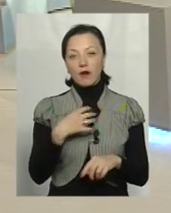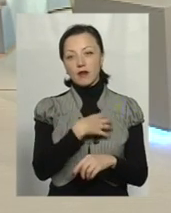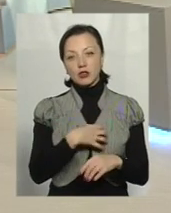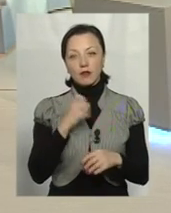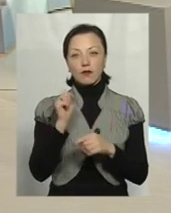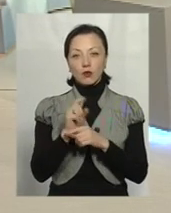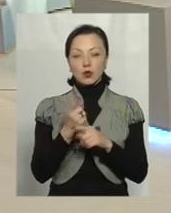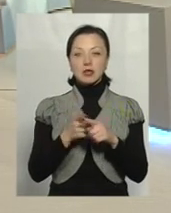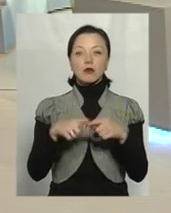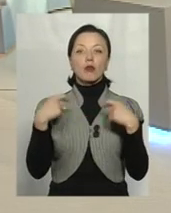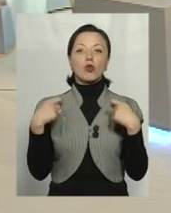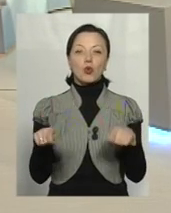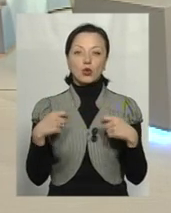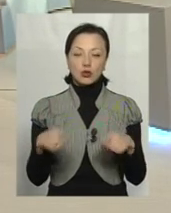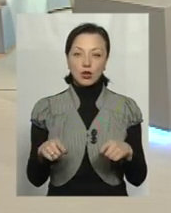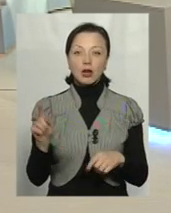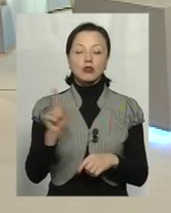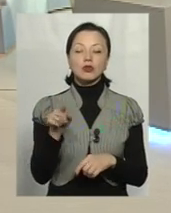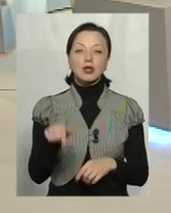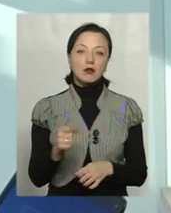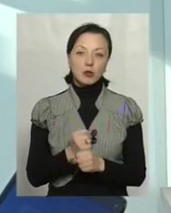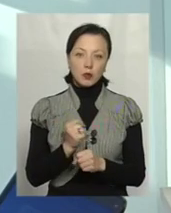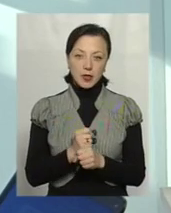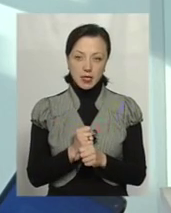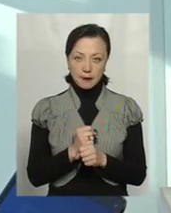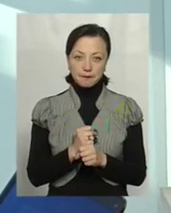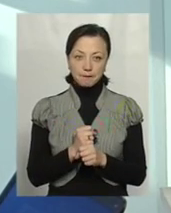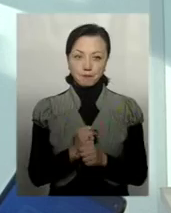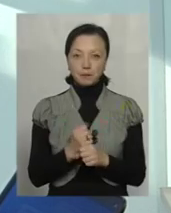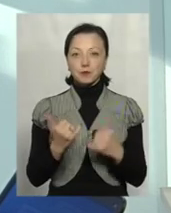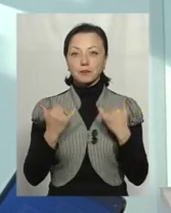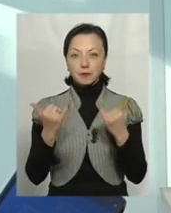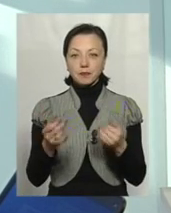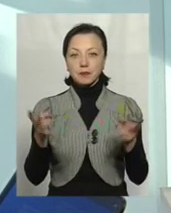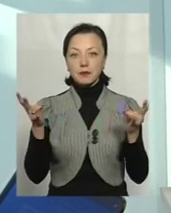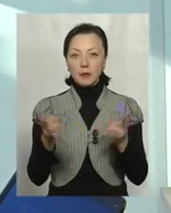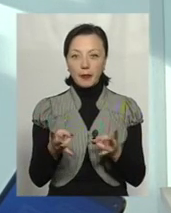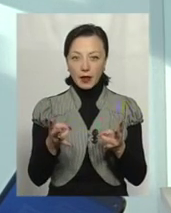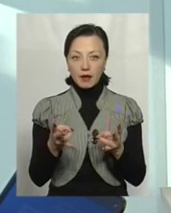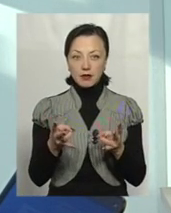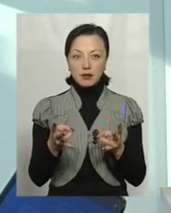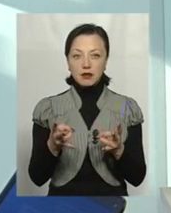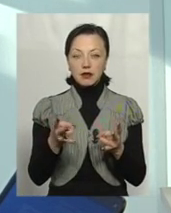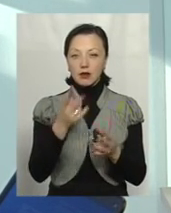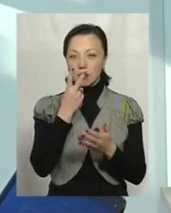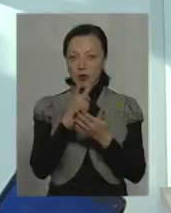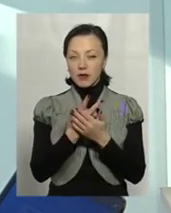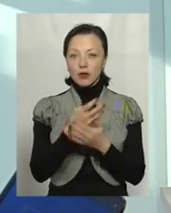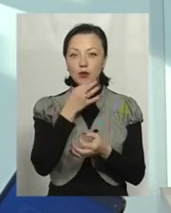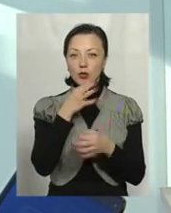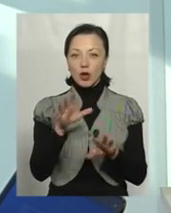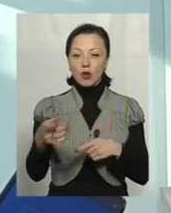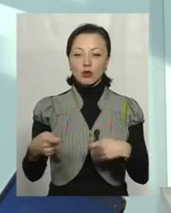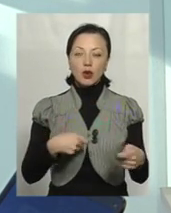функція, це і функція продажу. Що в ній робиться? Для цього треба зайти віртуально в будь-яку нашу торгівельну